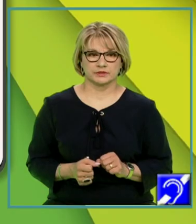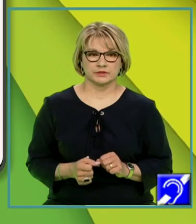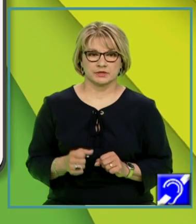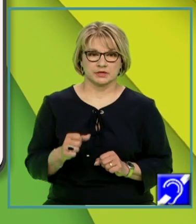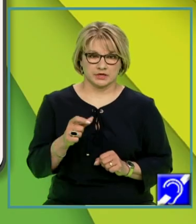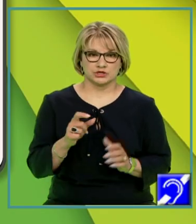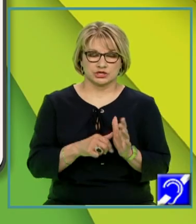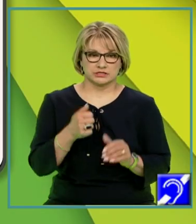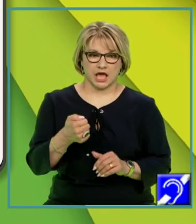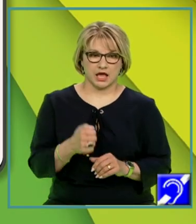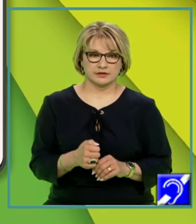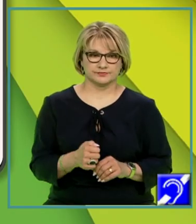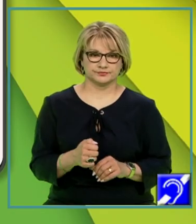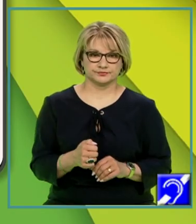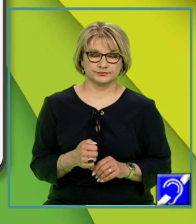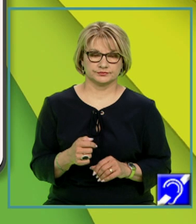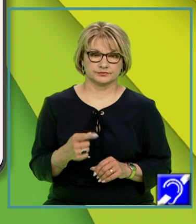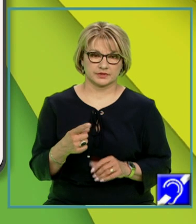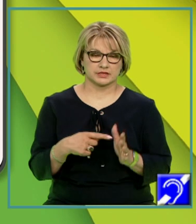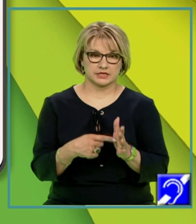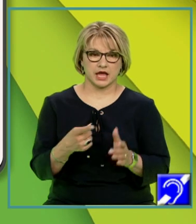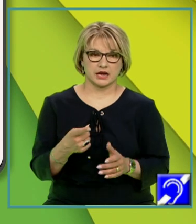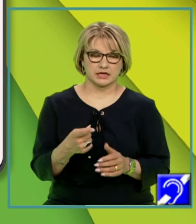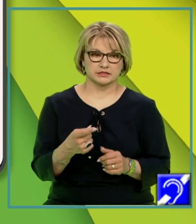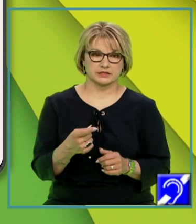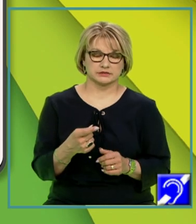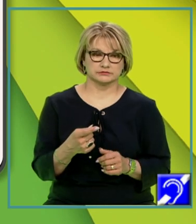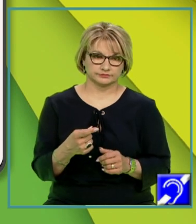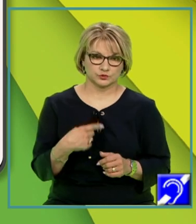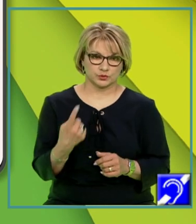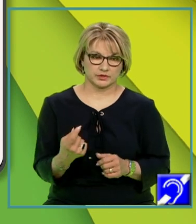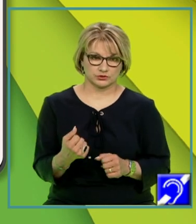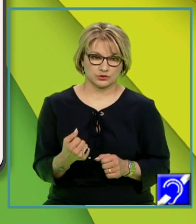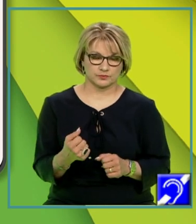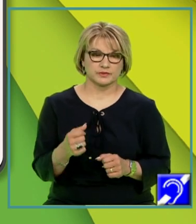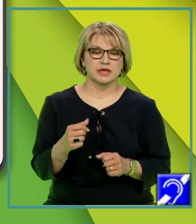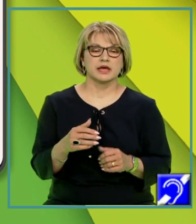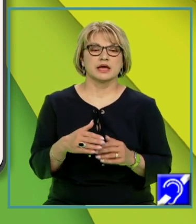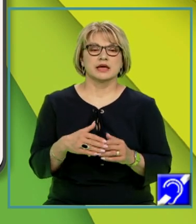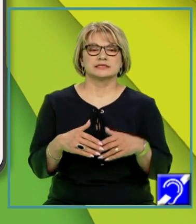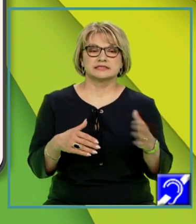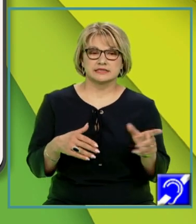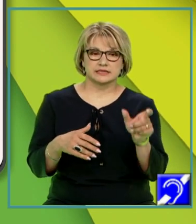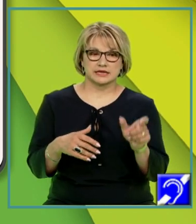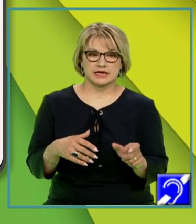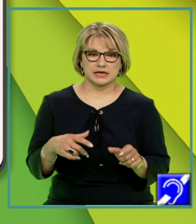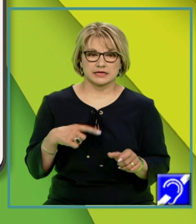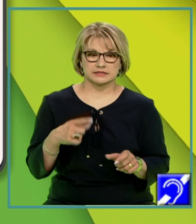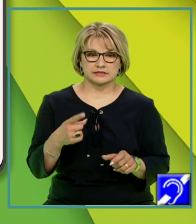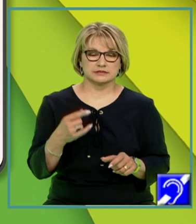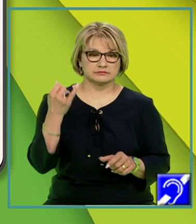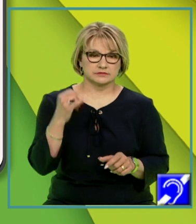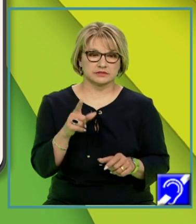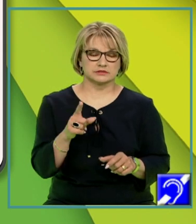Cerința A ne indică în felul următor. În coloana din stânga sunt enumerate concepte specifice teoriei